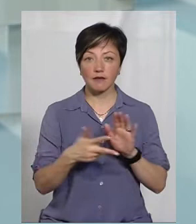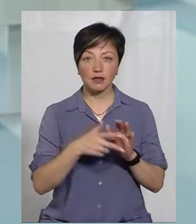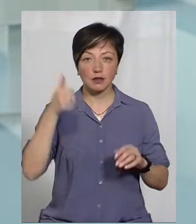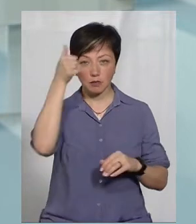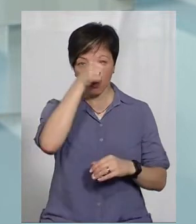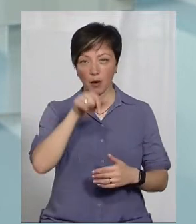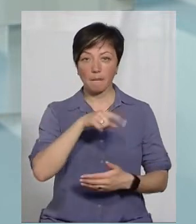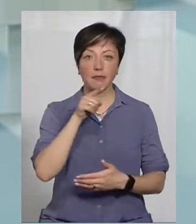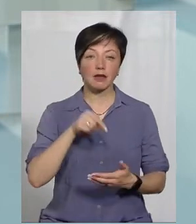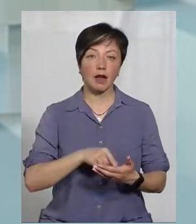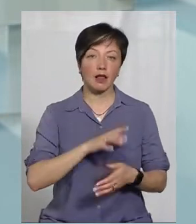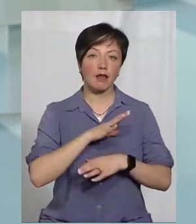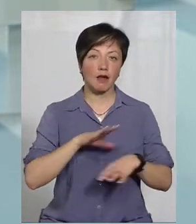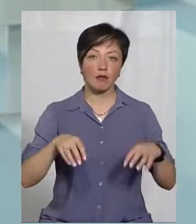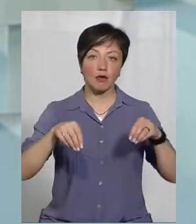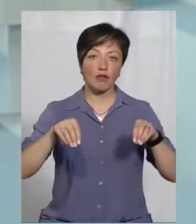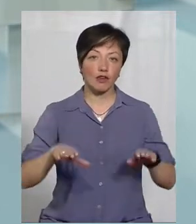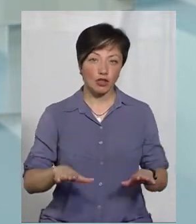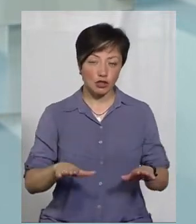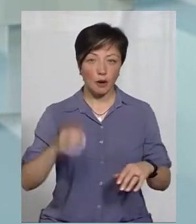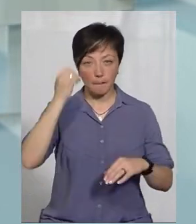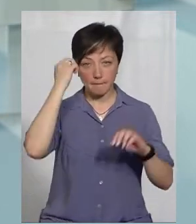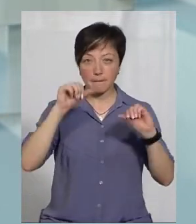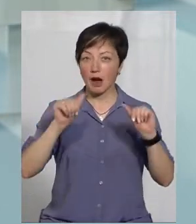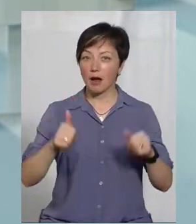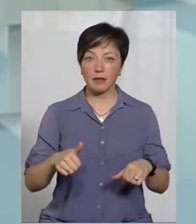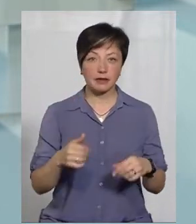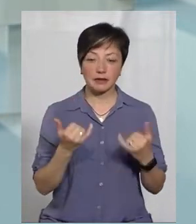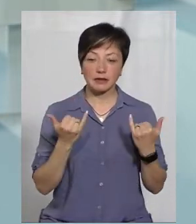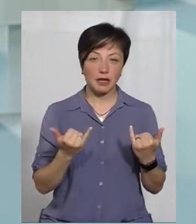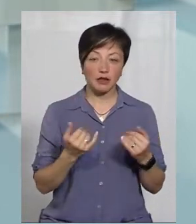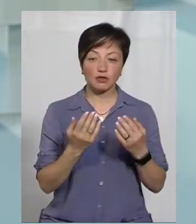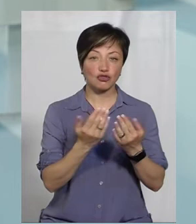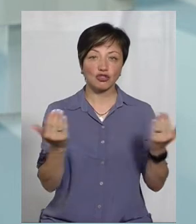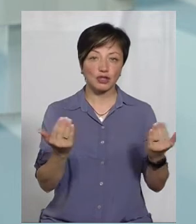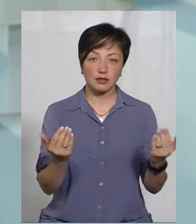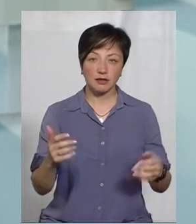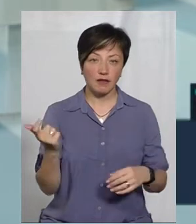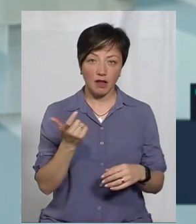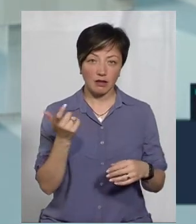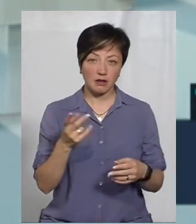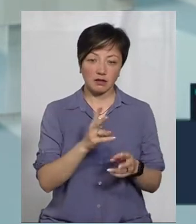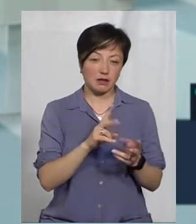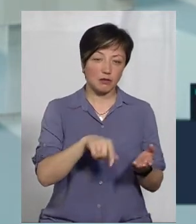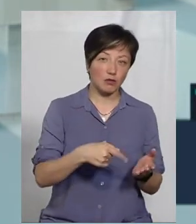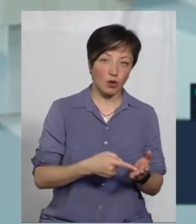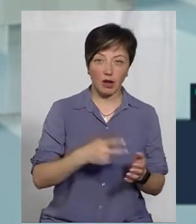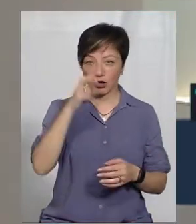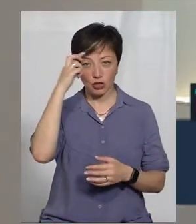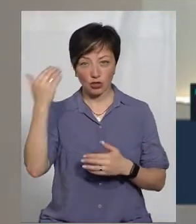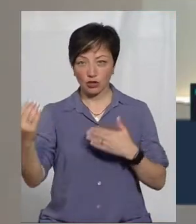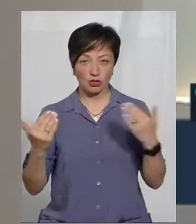питання все-таки не було вирішено. Пам'ятка не зараз у чиєїсь власності, вона не державна, ні комунальна.